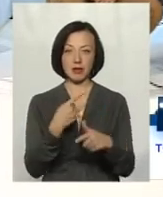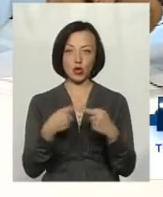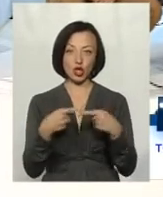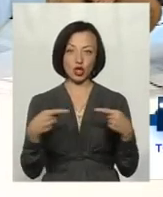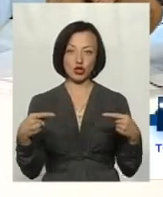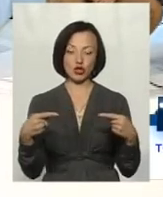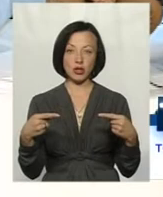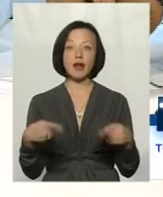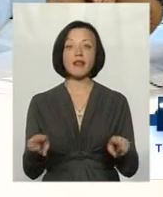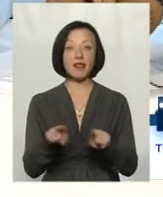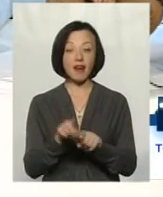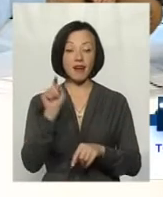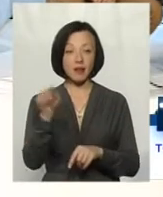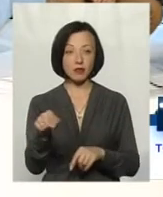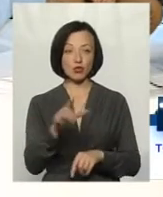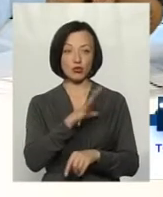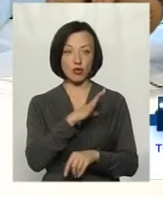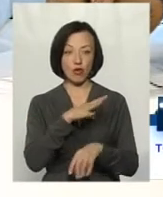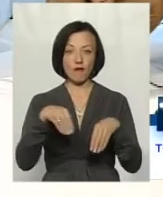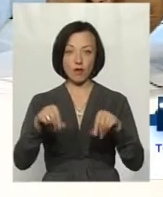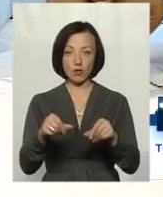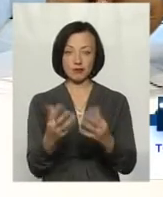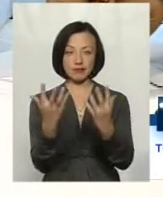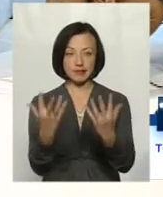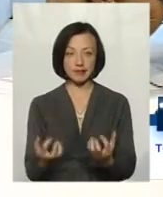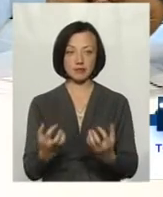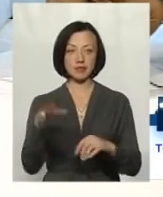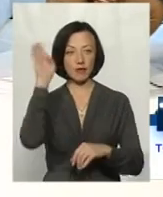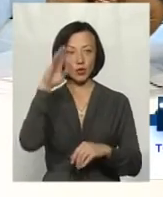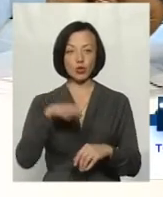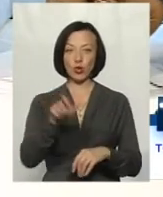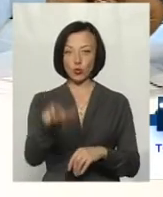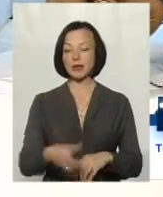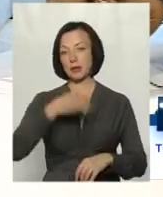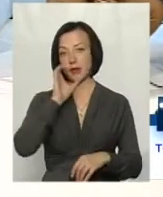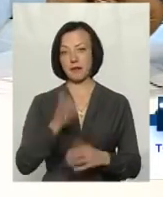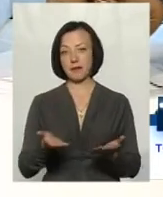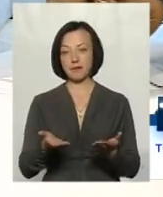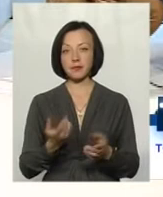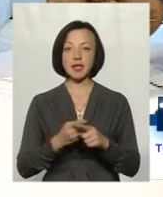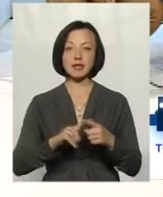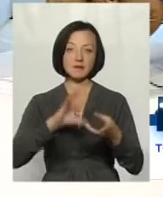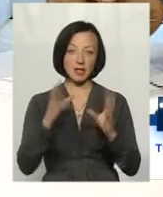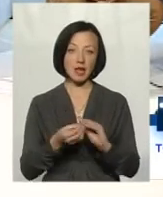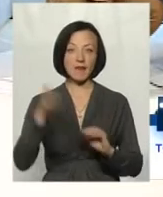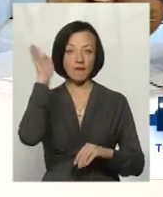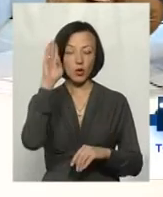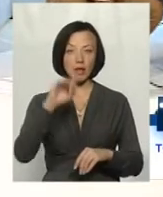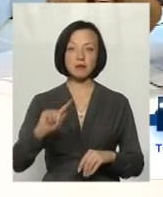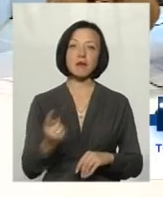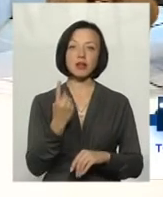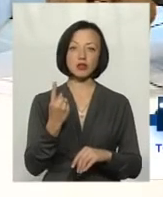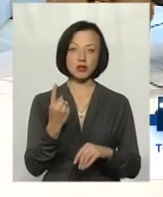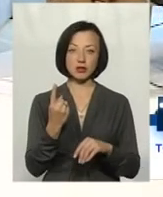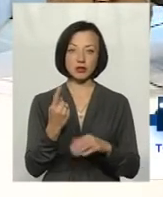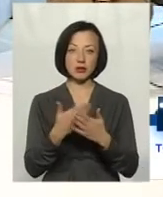інший об'єкт. І от якраз те, що було в ґрунті, воно затягується у воду, людина це піє. Взагалі, оця вода, яка йде з першого водоносного